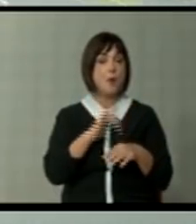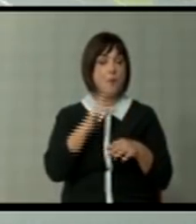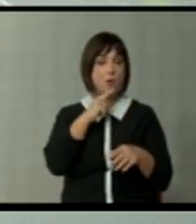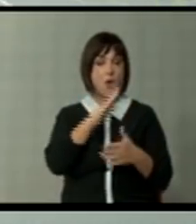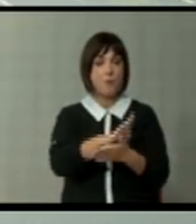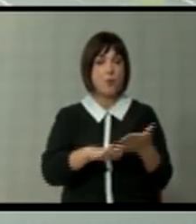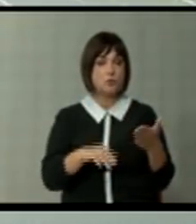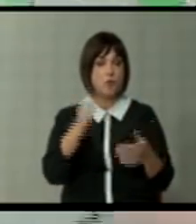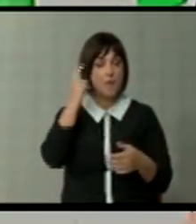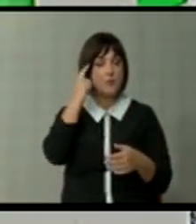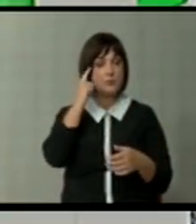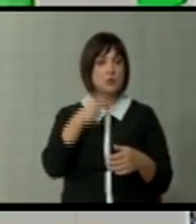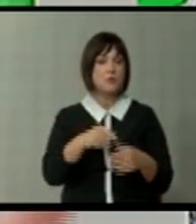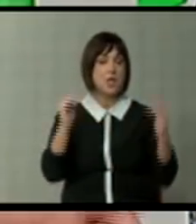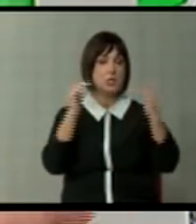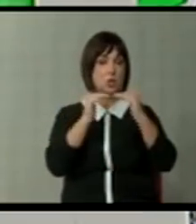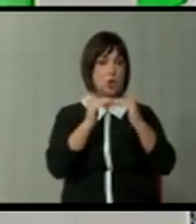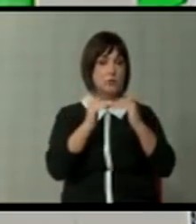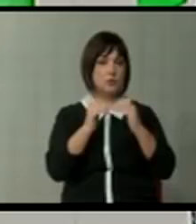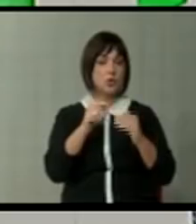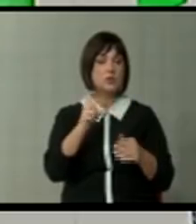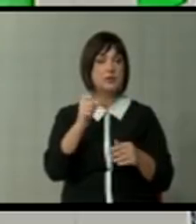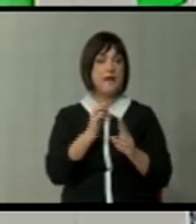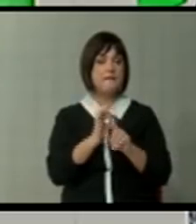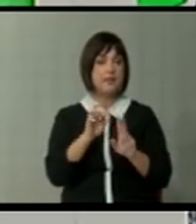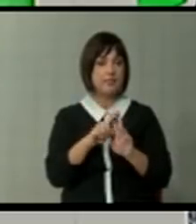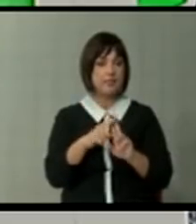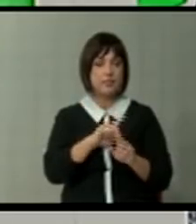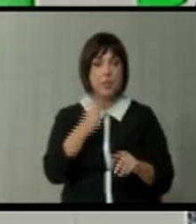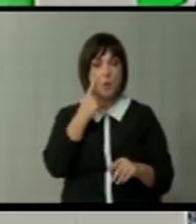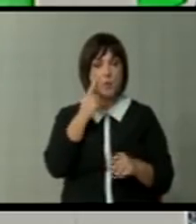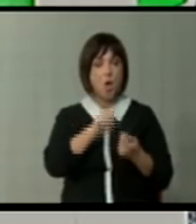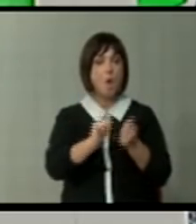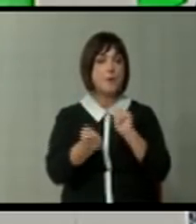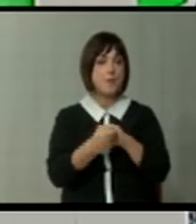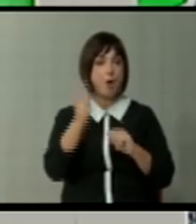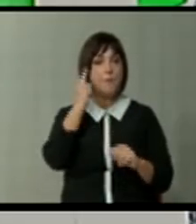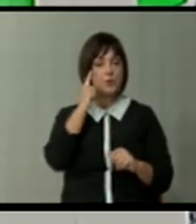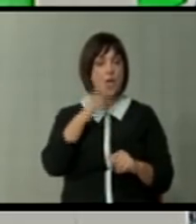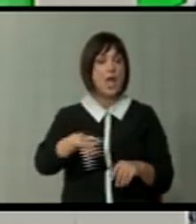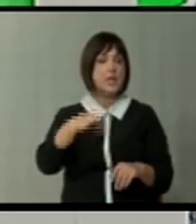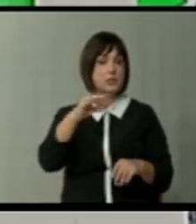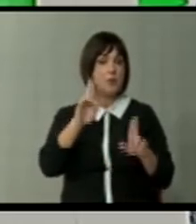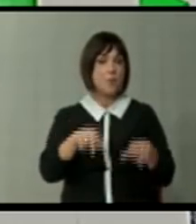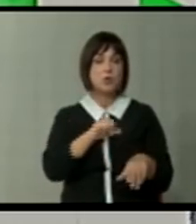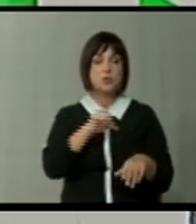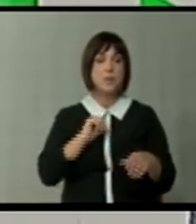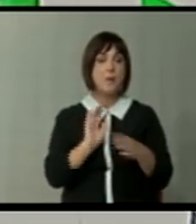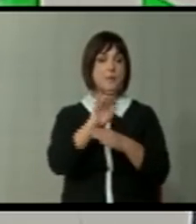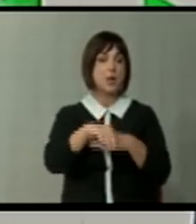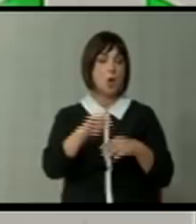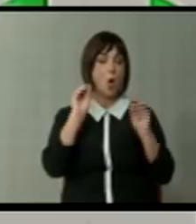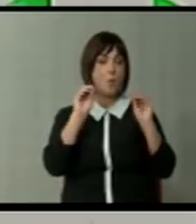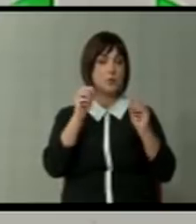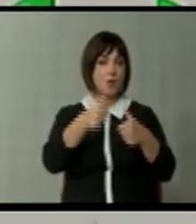го начинавме тој менталитетот и абсолютно се сложувам со Сафет. Ние ако не се обидеме да го промениме тој менталитет, тоа единствено можна само преко образовниот